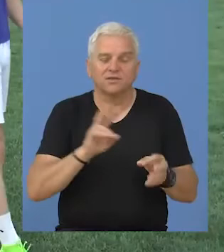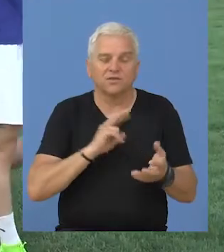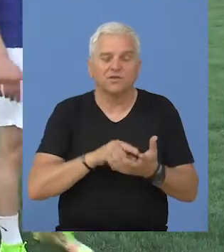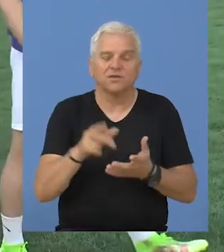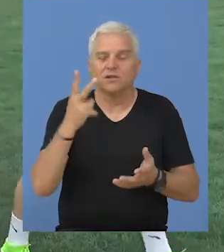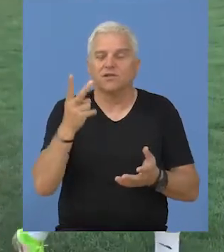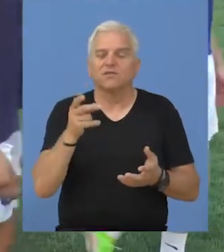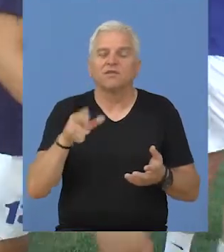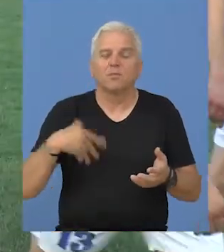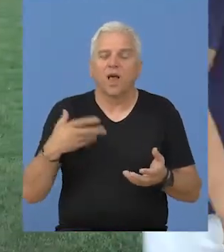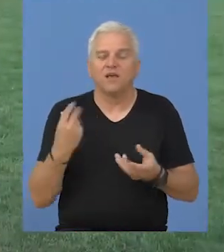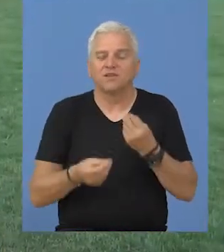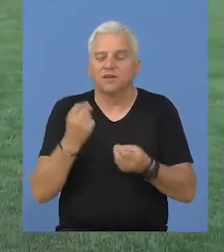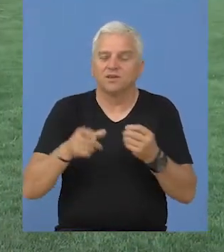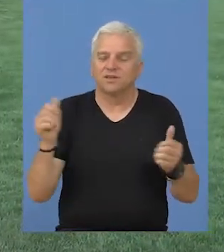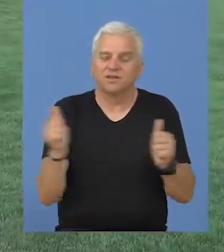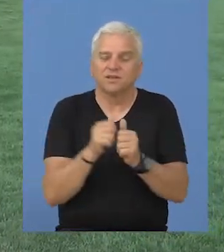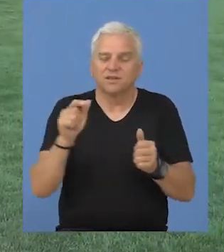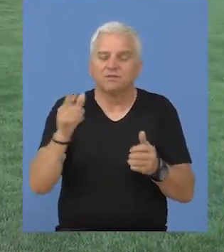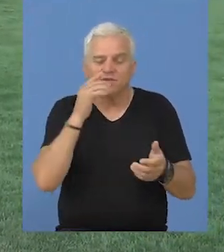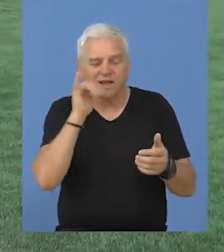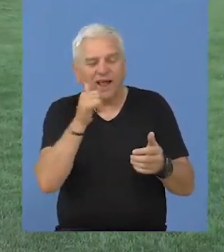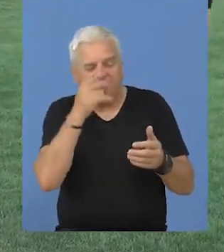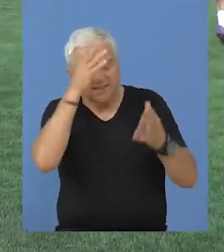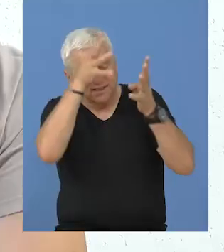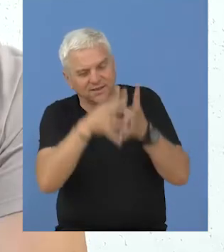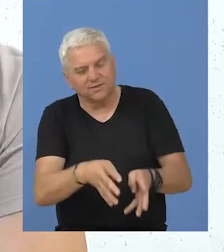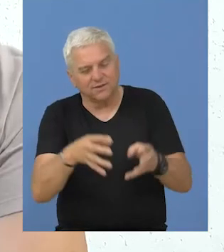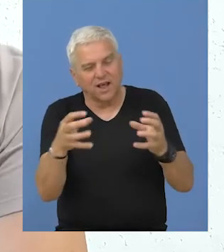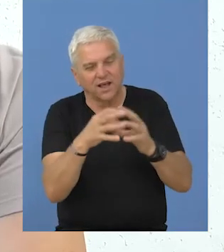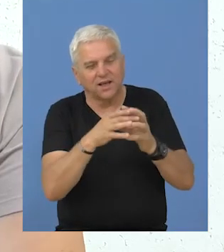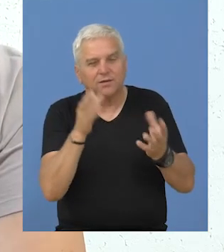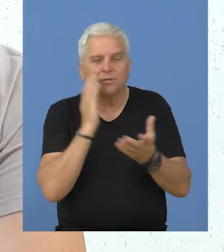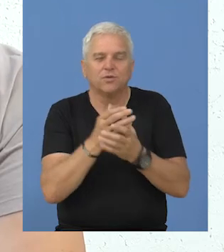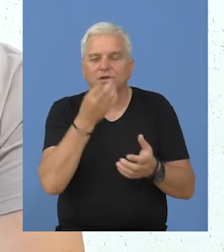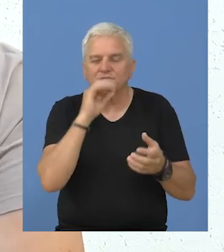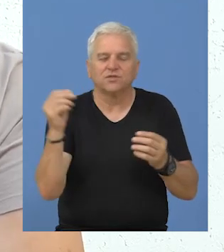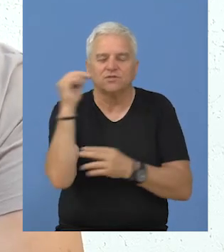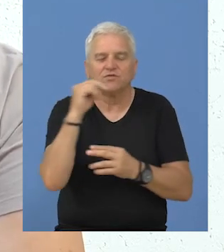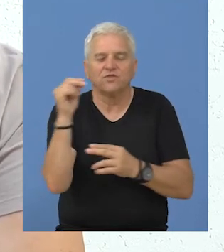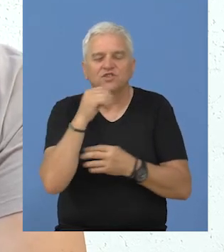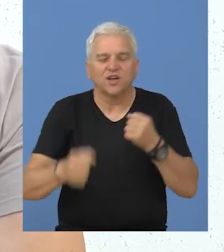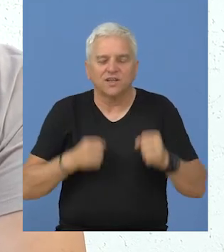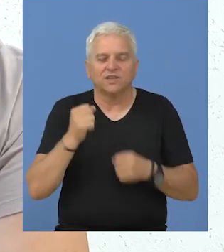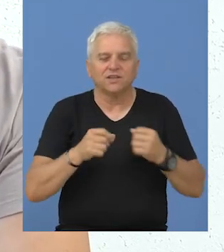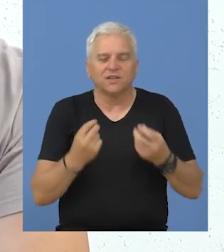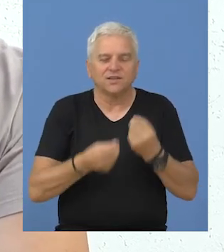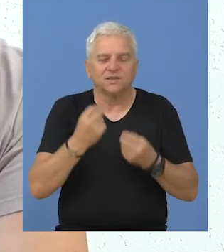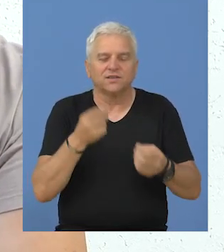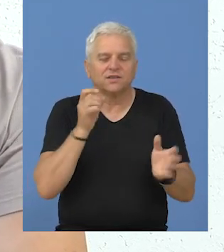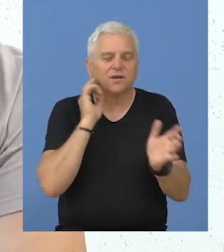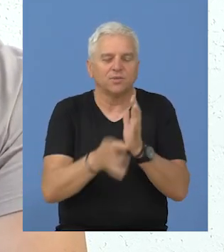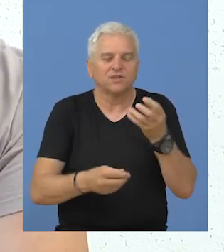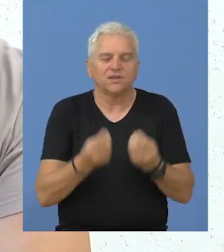onda ćemo definitivno još krenuti na dva, tri mlađa igrača, da sa njima iskristališemo ekipu, da bude što više